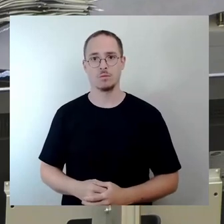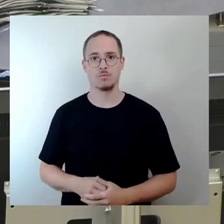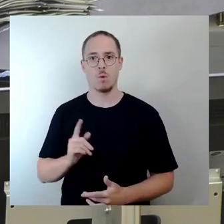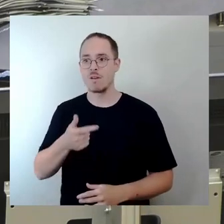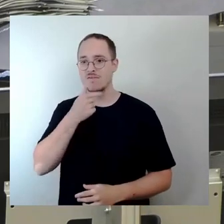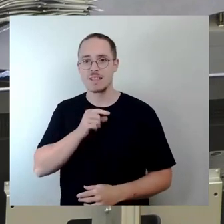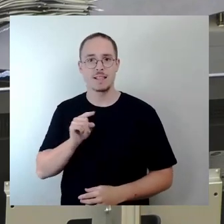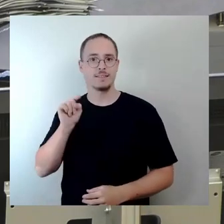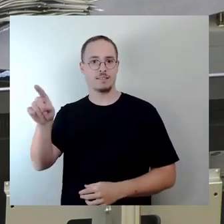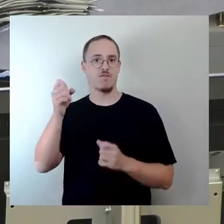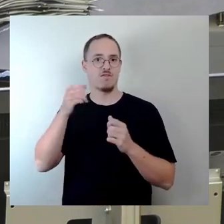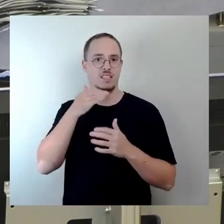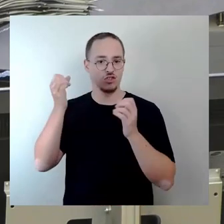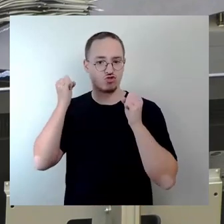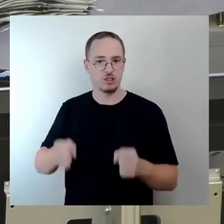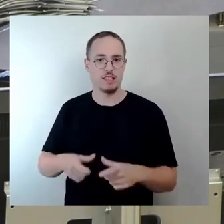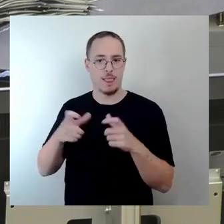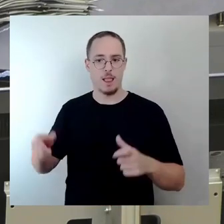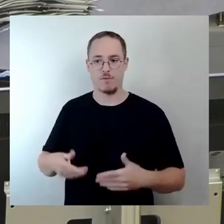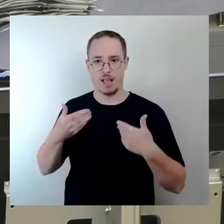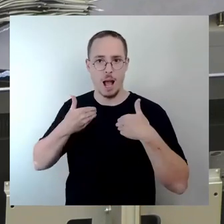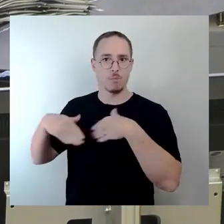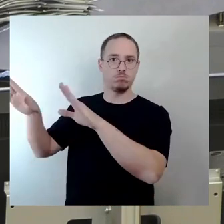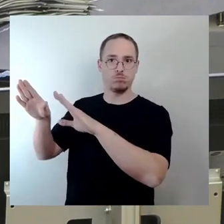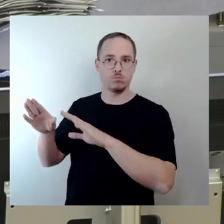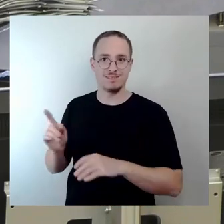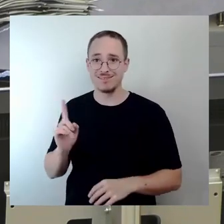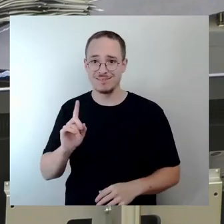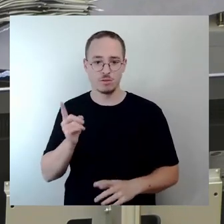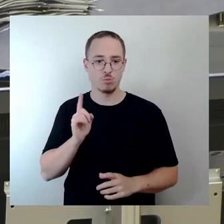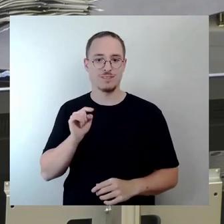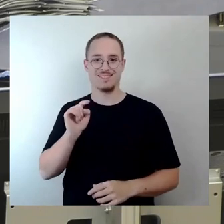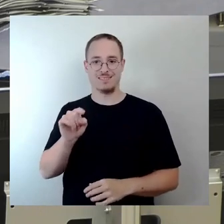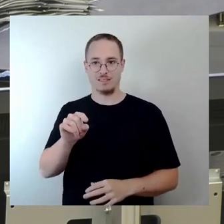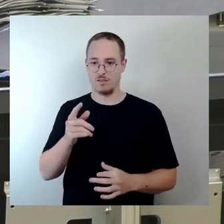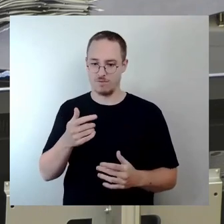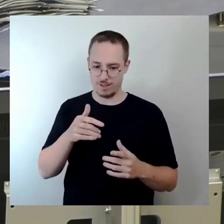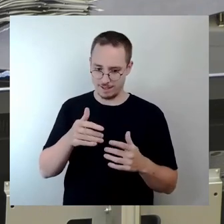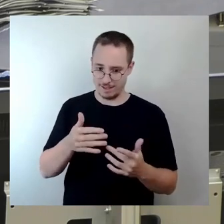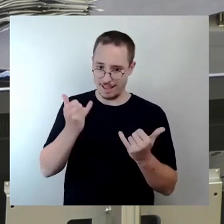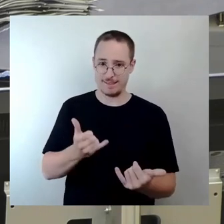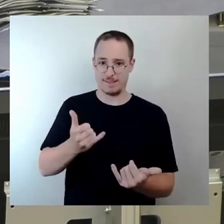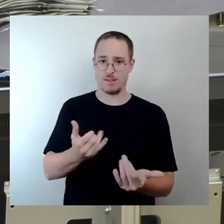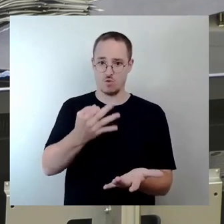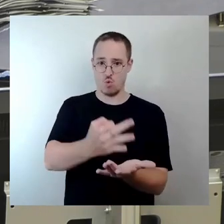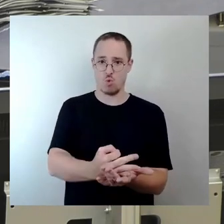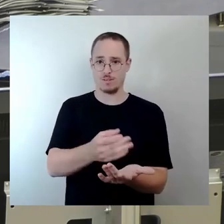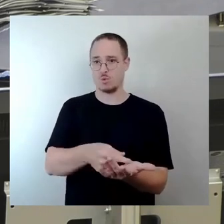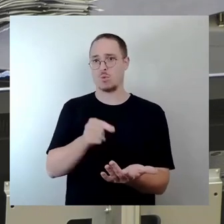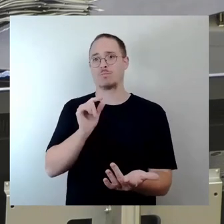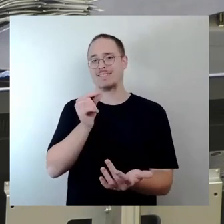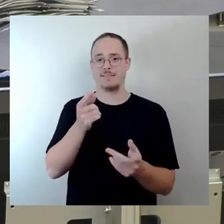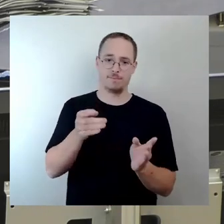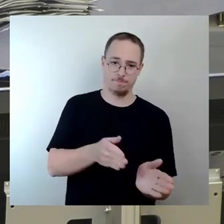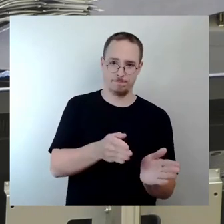wollen nur nicht, dass sie jetzt dort für immer in dem jetzigen Umfang festgeschrieben wird. Und auch die Petition, die